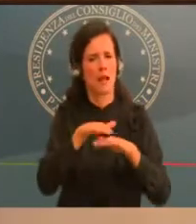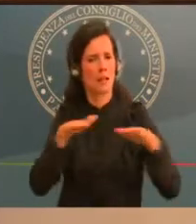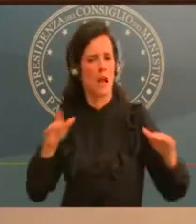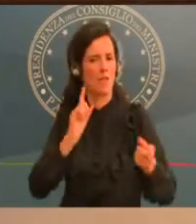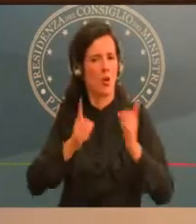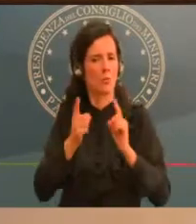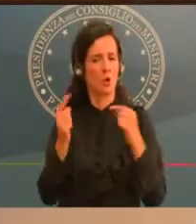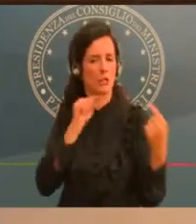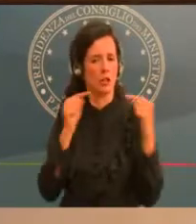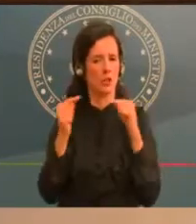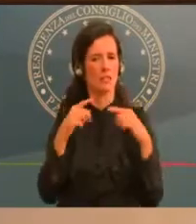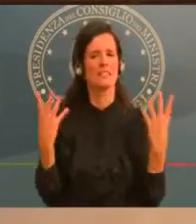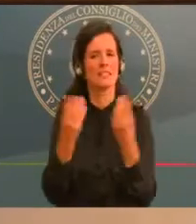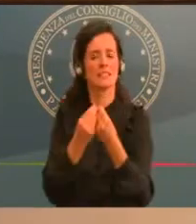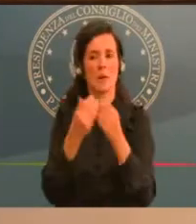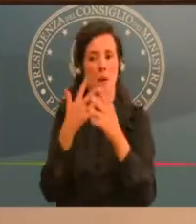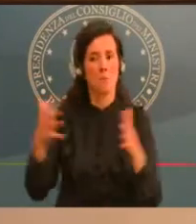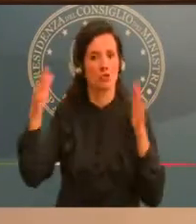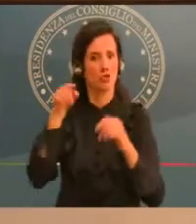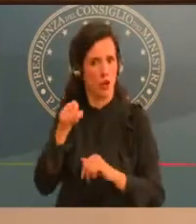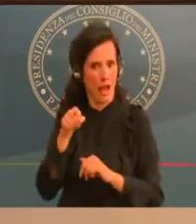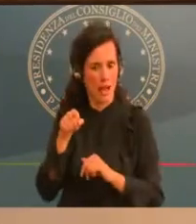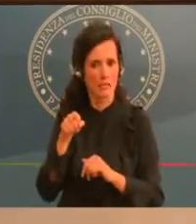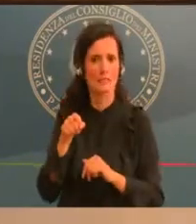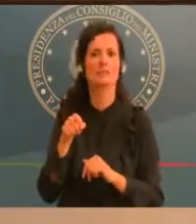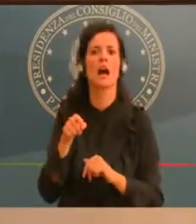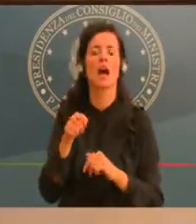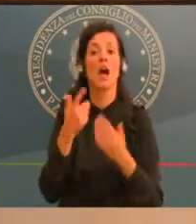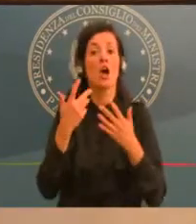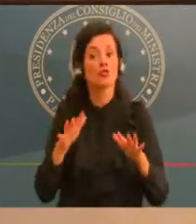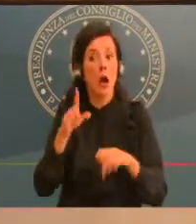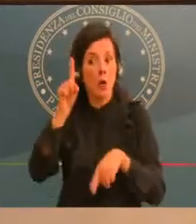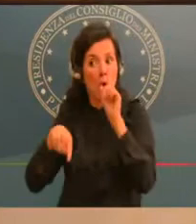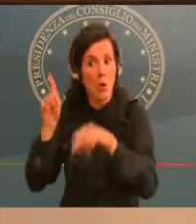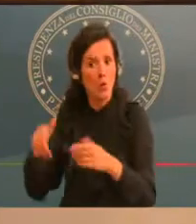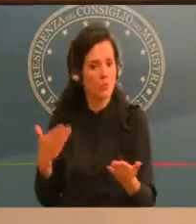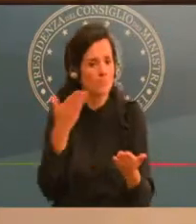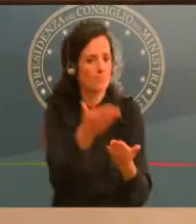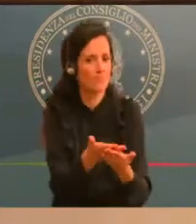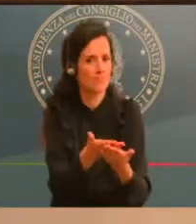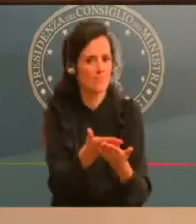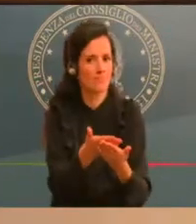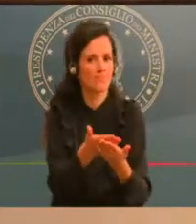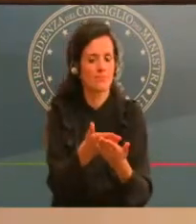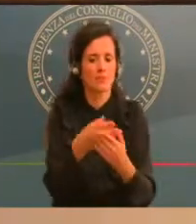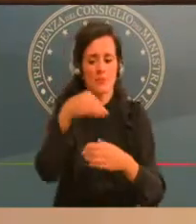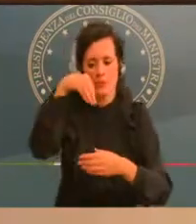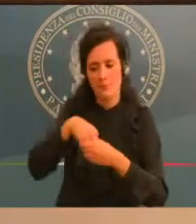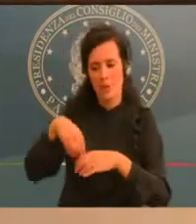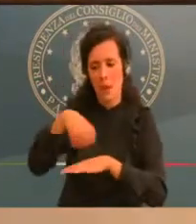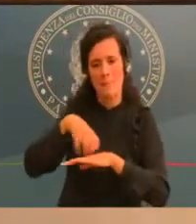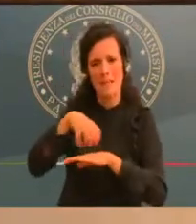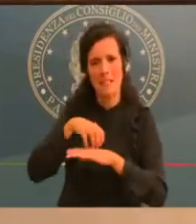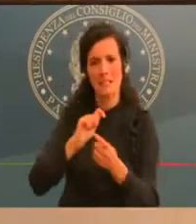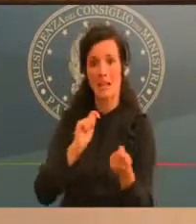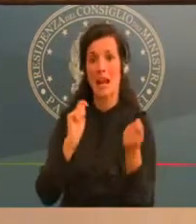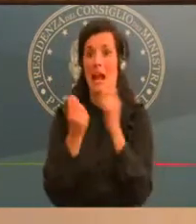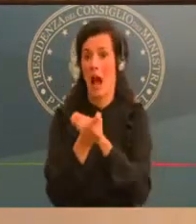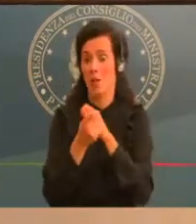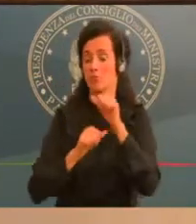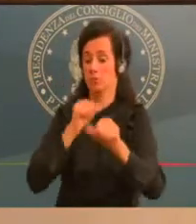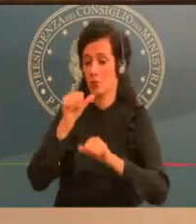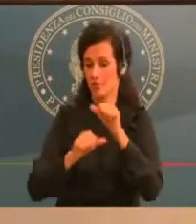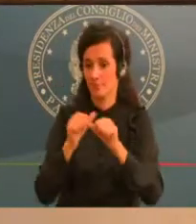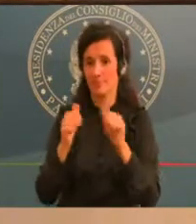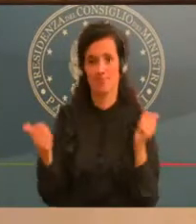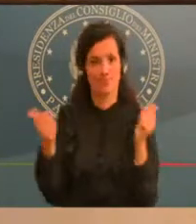di ministri all'interno del governo per il patto di legislatura di cui parlava lei. Oppure sarà incentrato soprattutto sui temi, magari si è parlato già